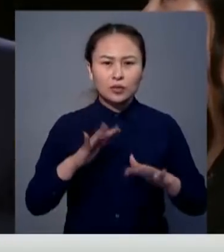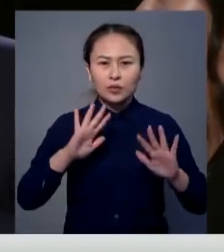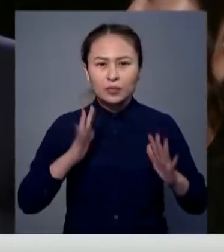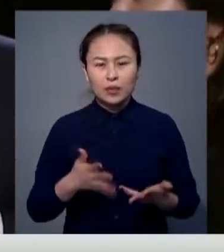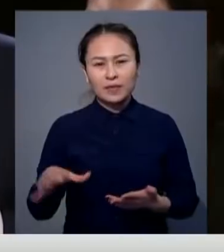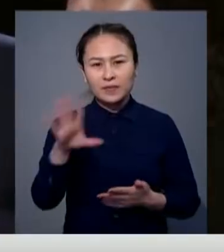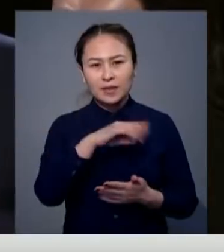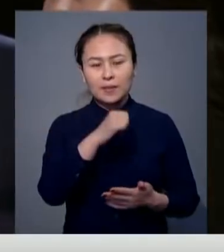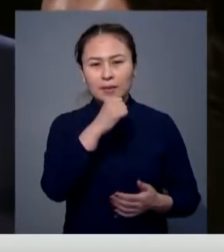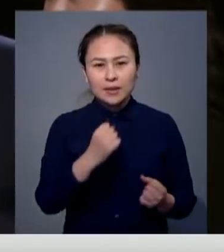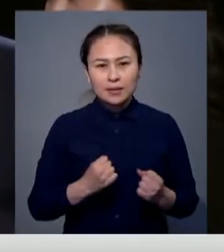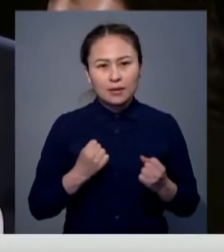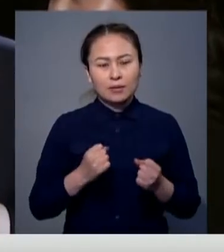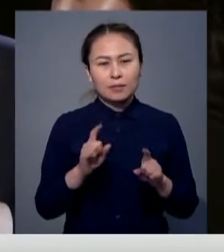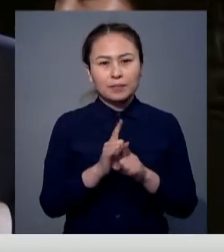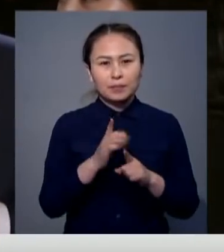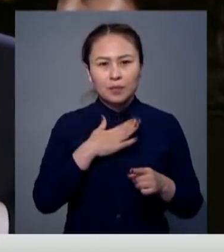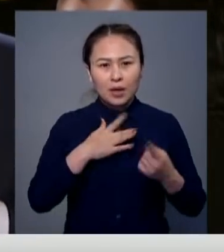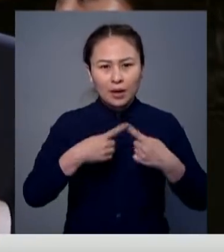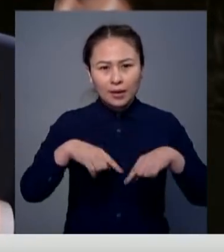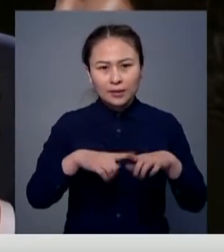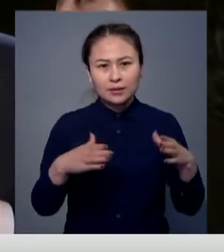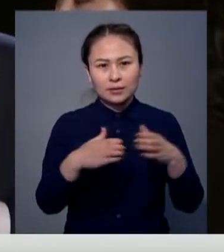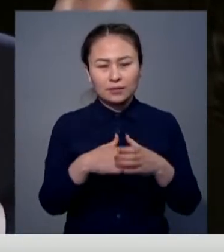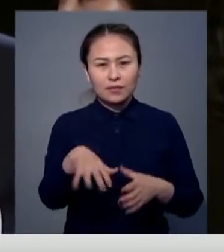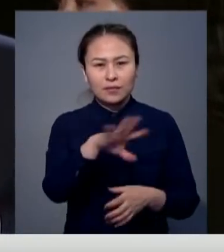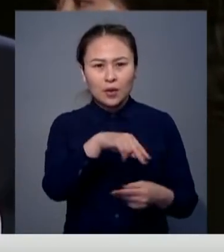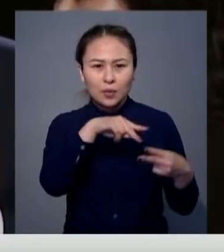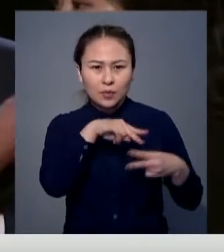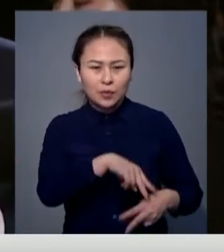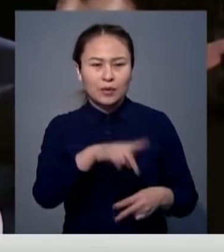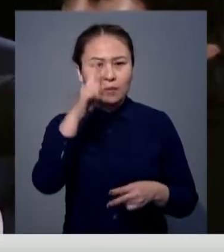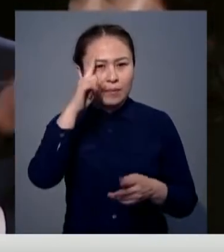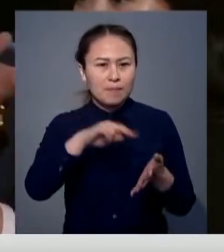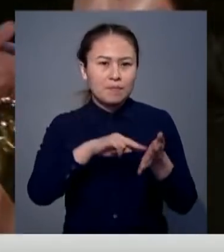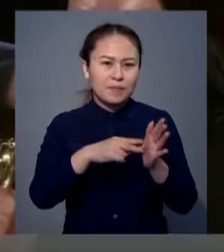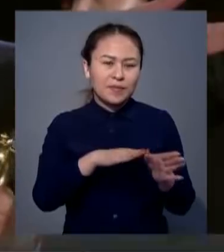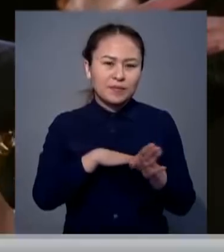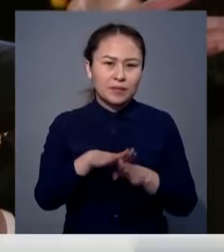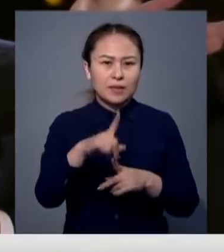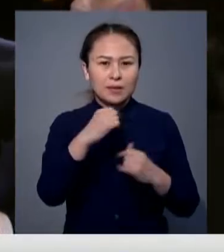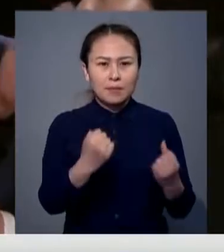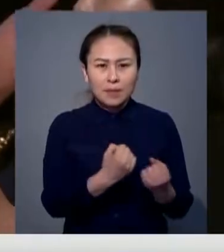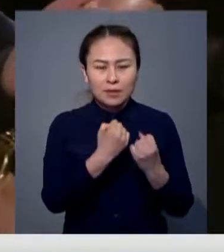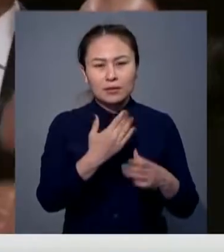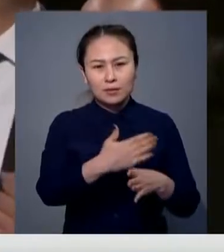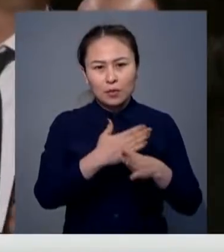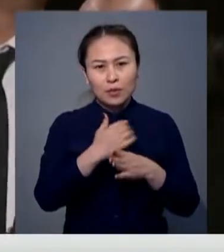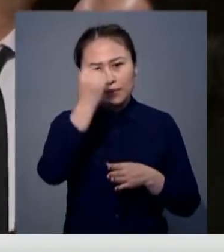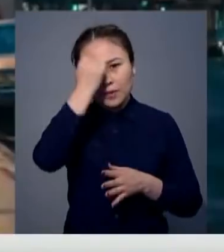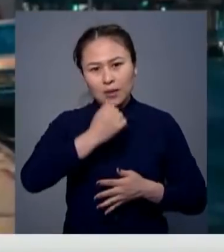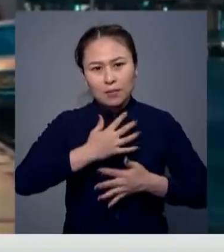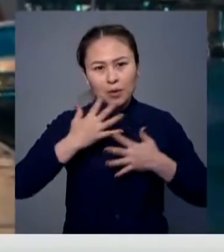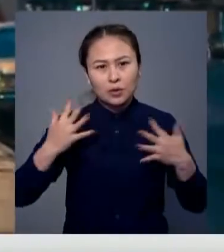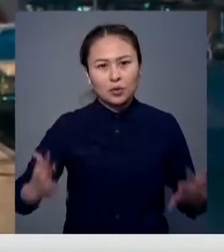барлық жаңа бақыттарды қолдайым. Ұжымымыздың ең беге еленді. Ойымдағыны жүзегі асыру үшін қол үшін созғандарға алғысым шексіз.